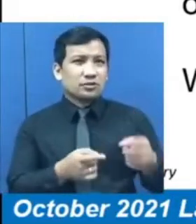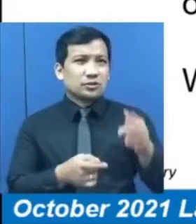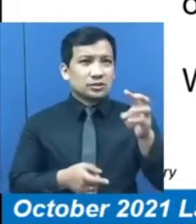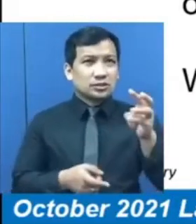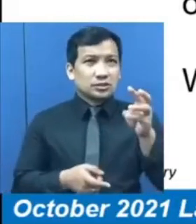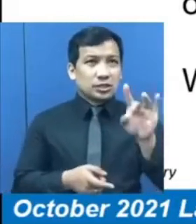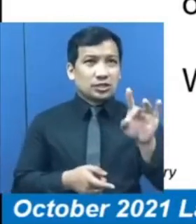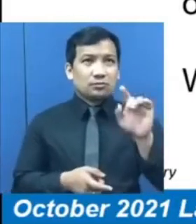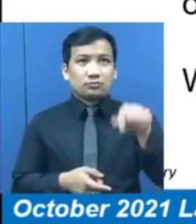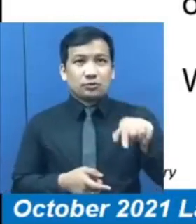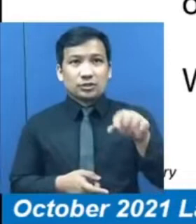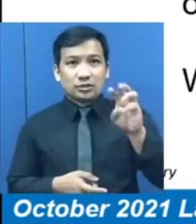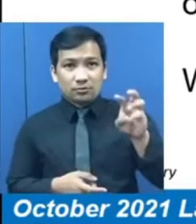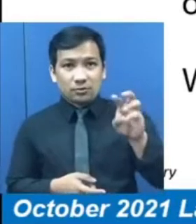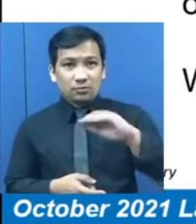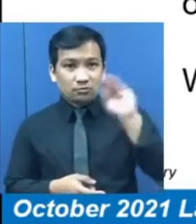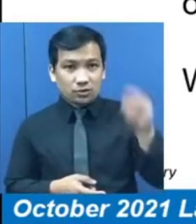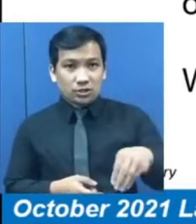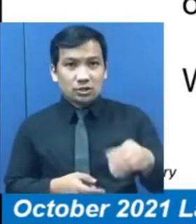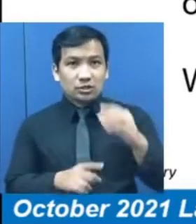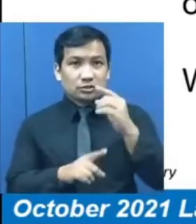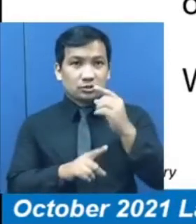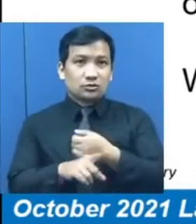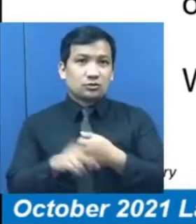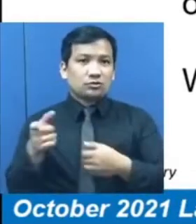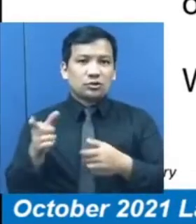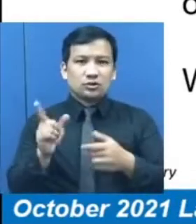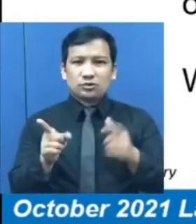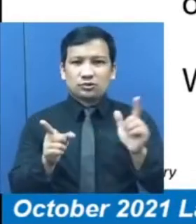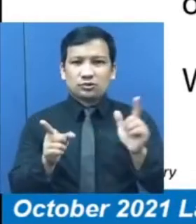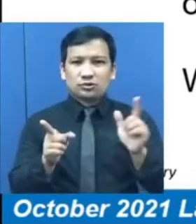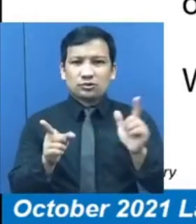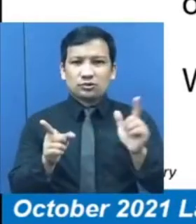.7% nung Hulyo 2021.